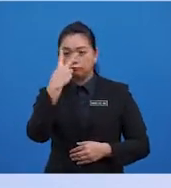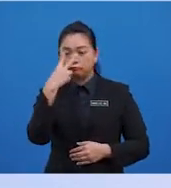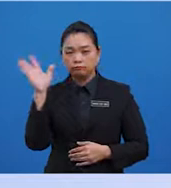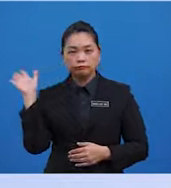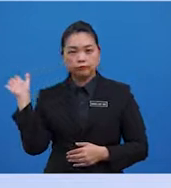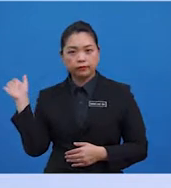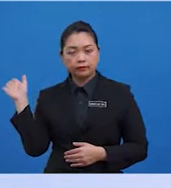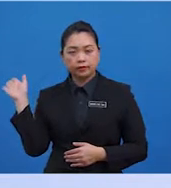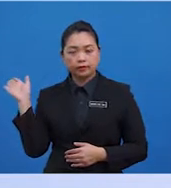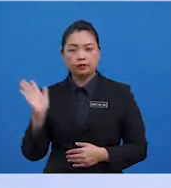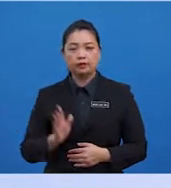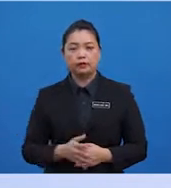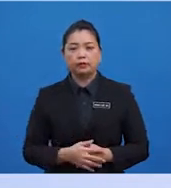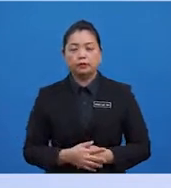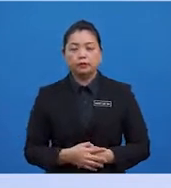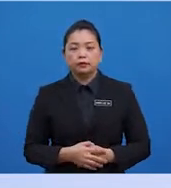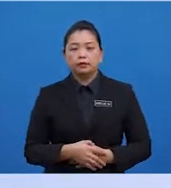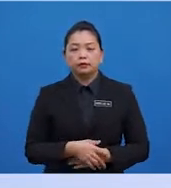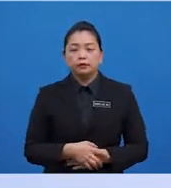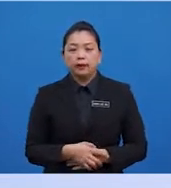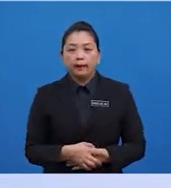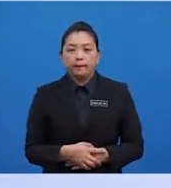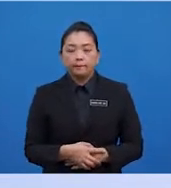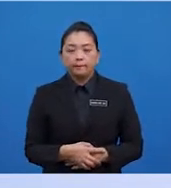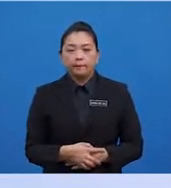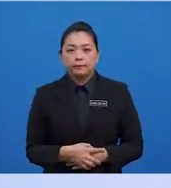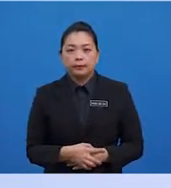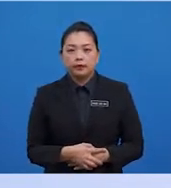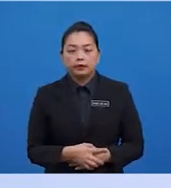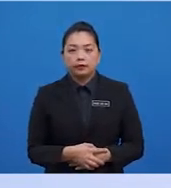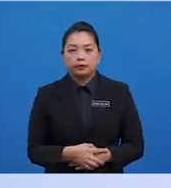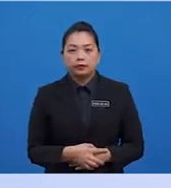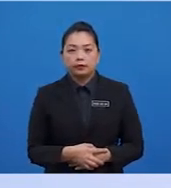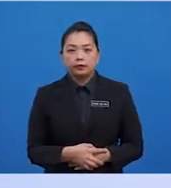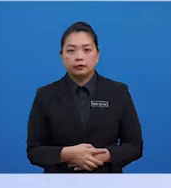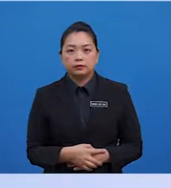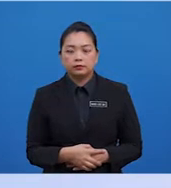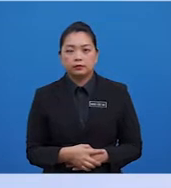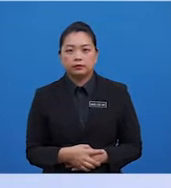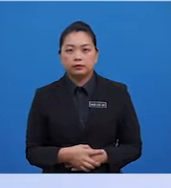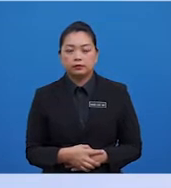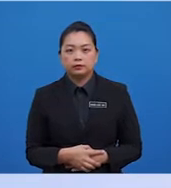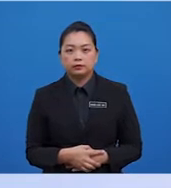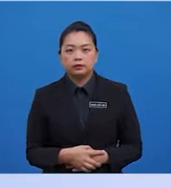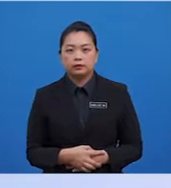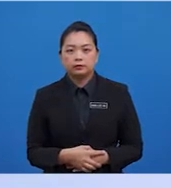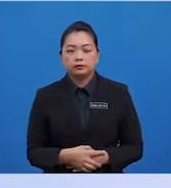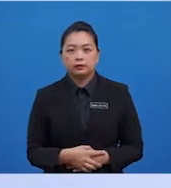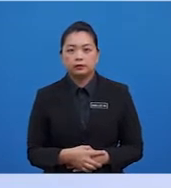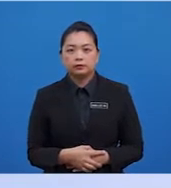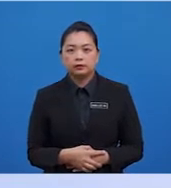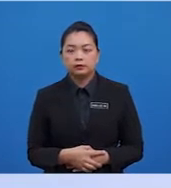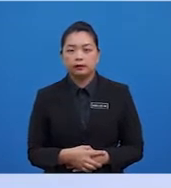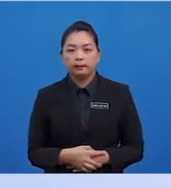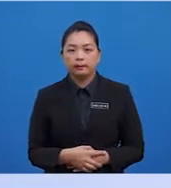tanda kurung dakar. B-E-R-T-A-N-G-G-U-N-G-J-A